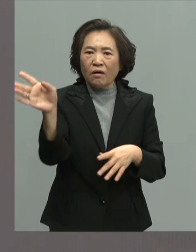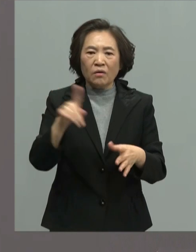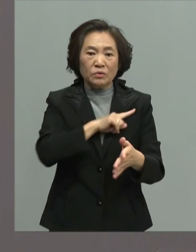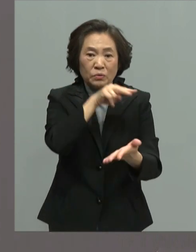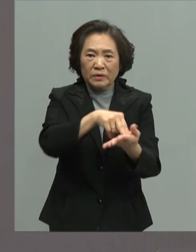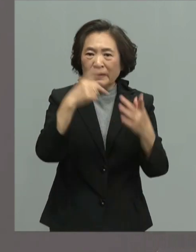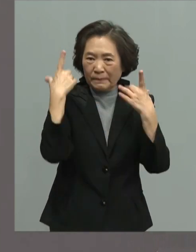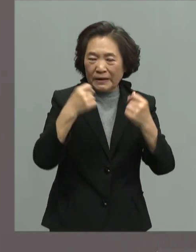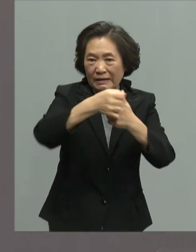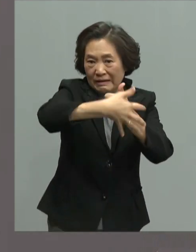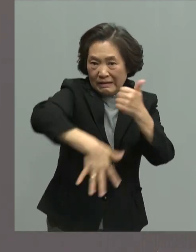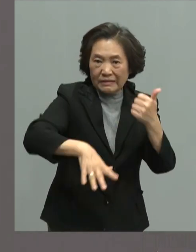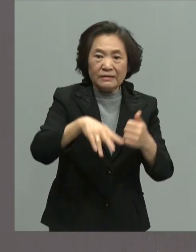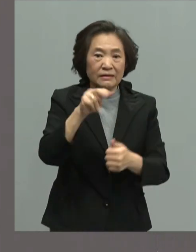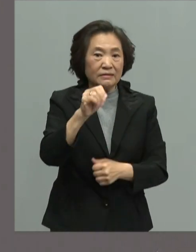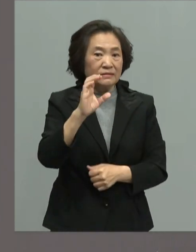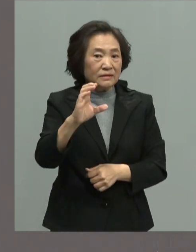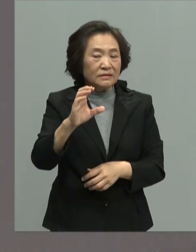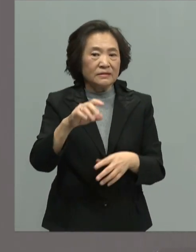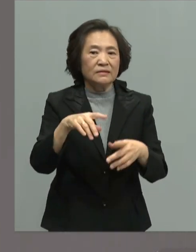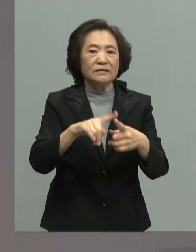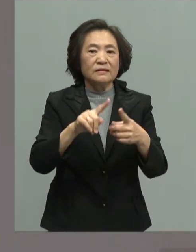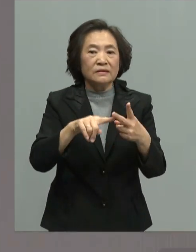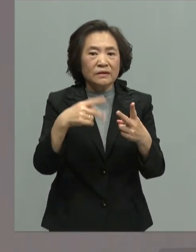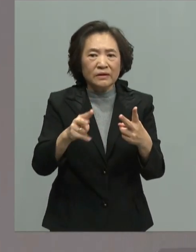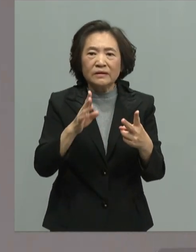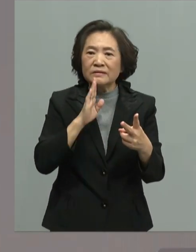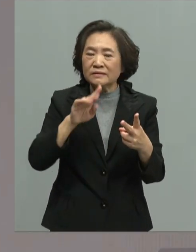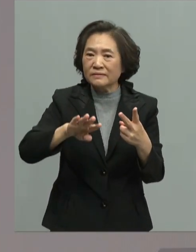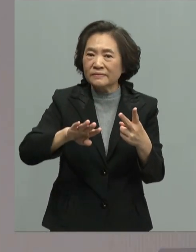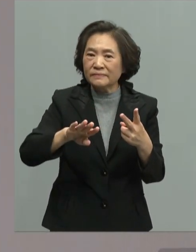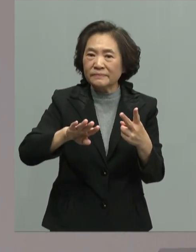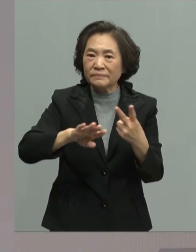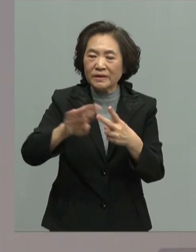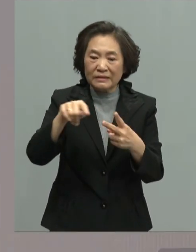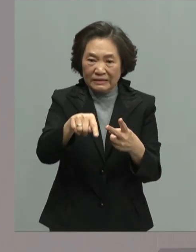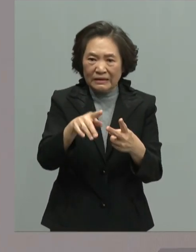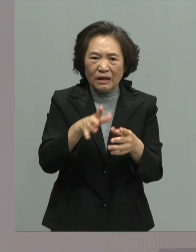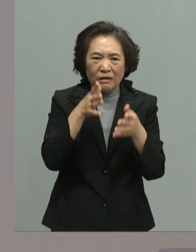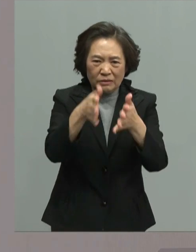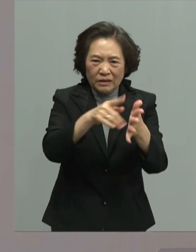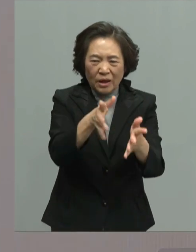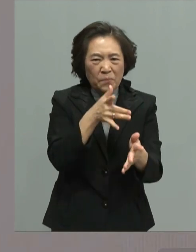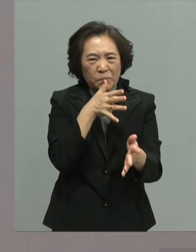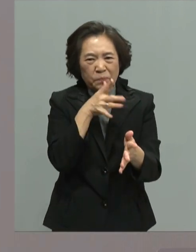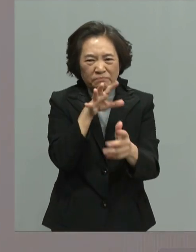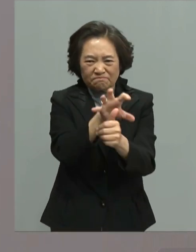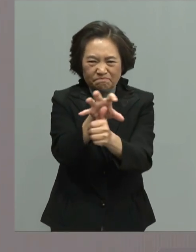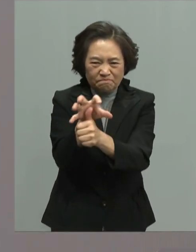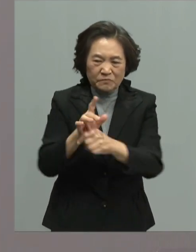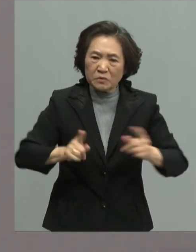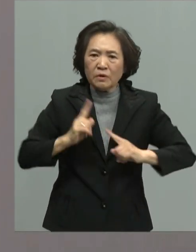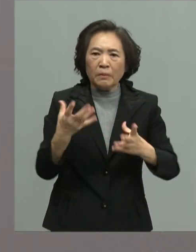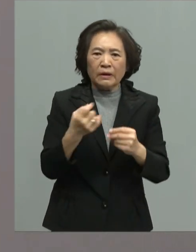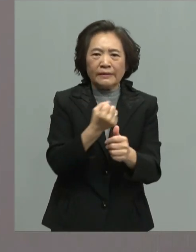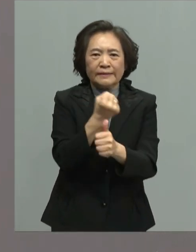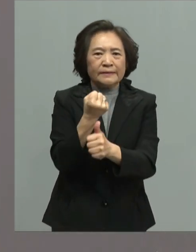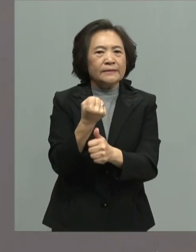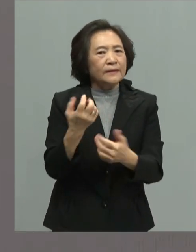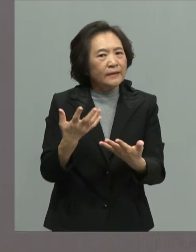燕西西哦潜质言论自由做欲笑